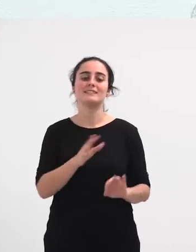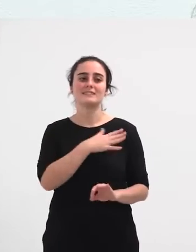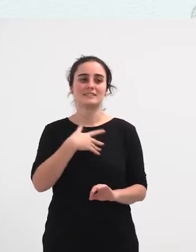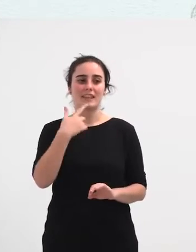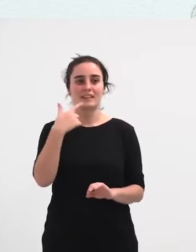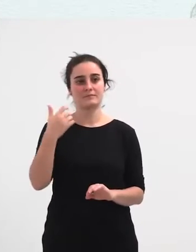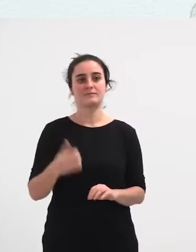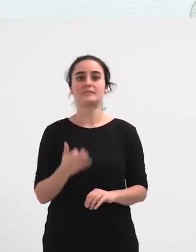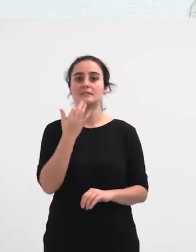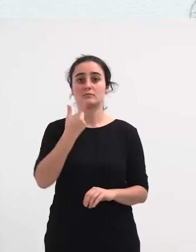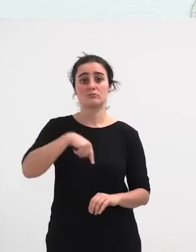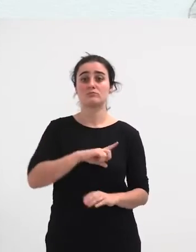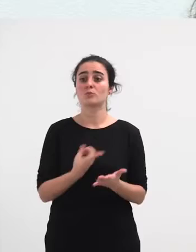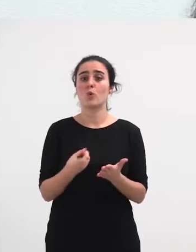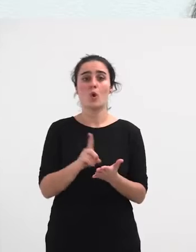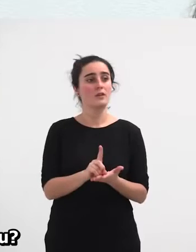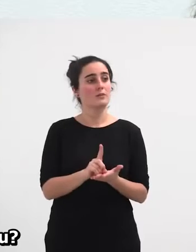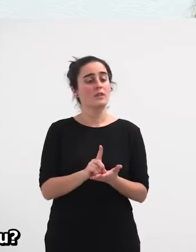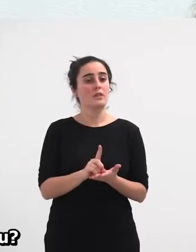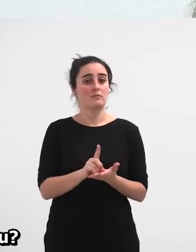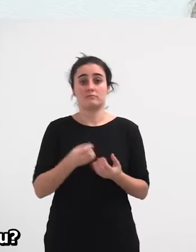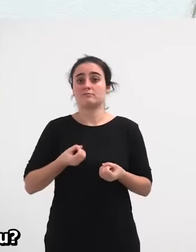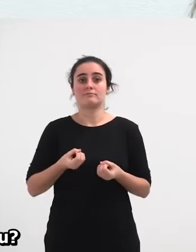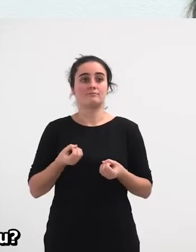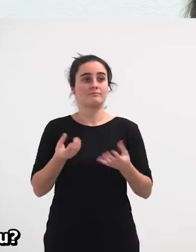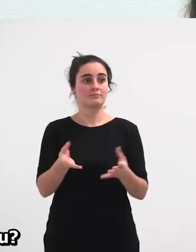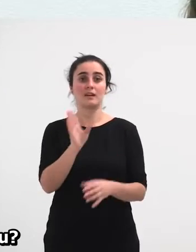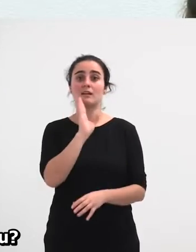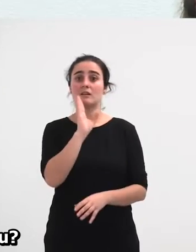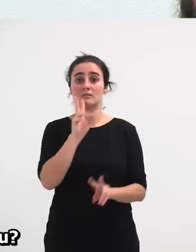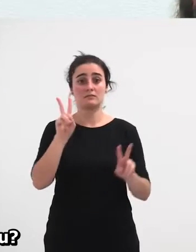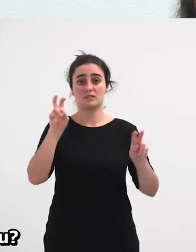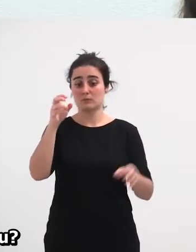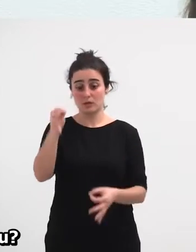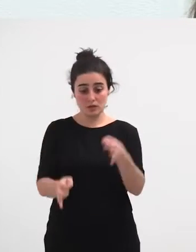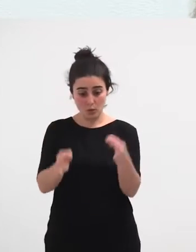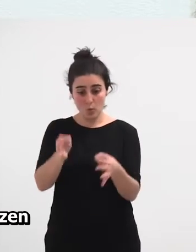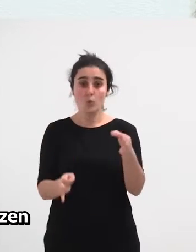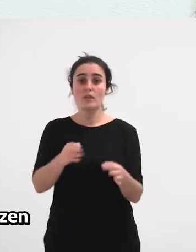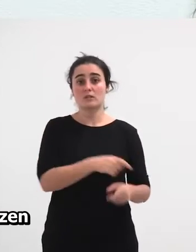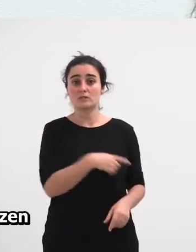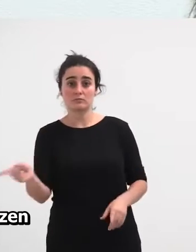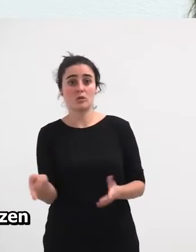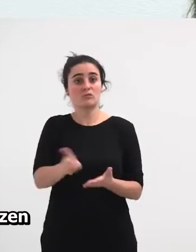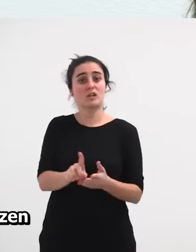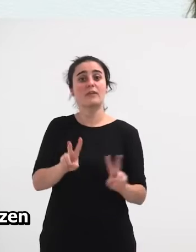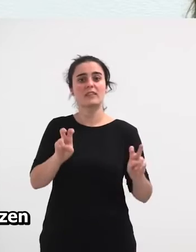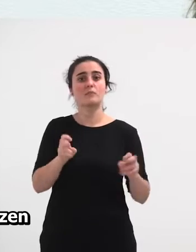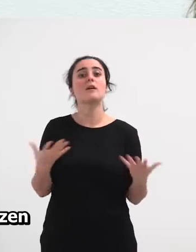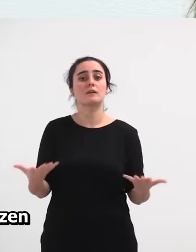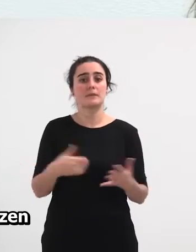gertatuko litzateke berriro planteatuko balitz, zuzenbidearen ikuspegitik gatazka, oes, 2002an